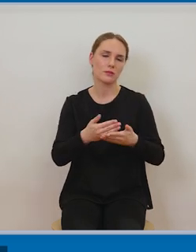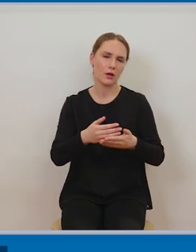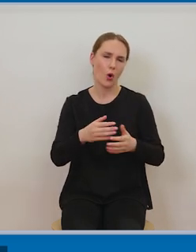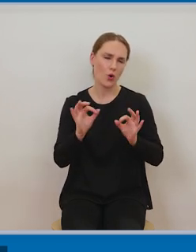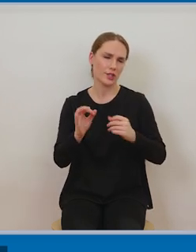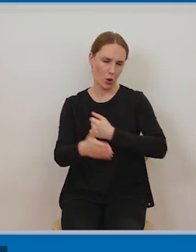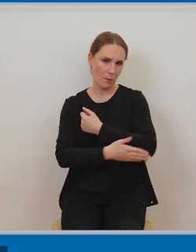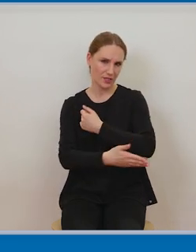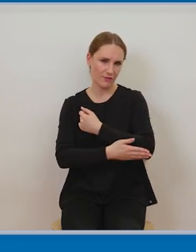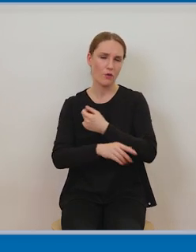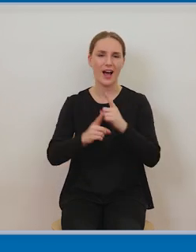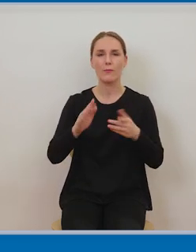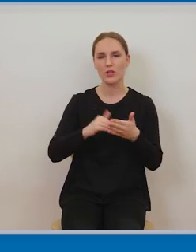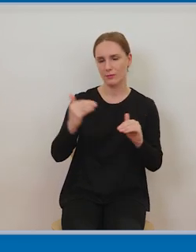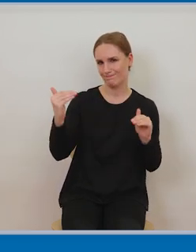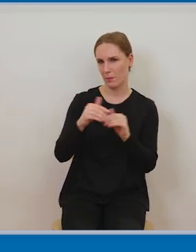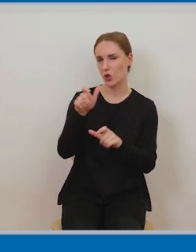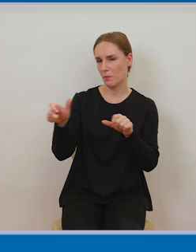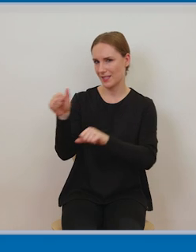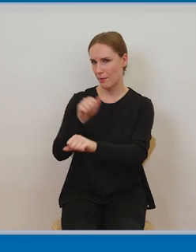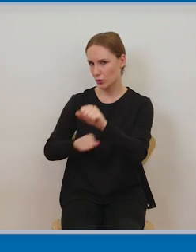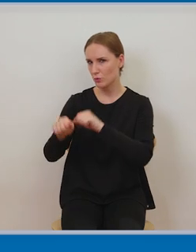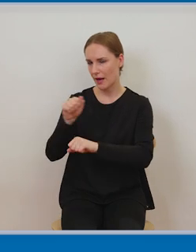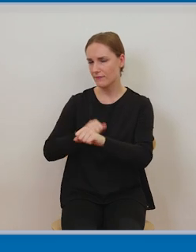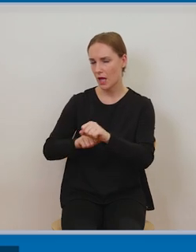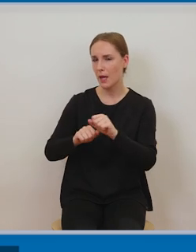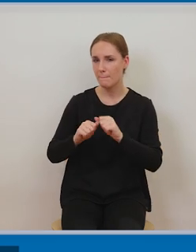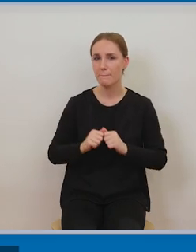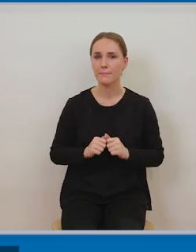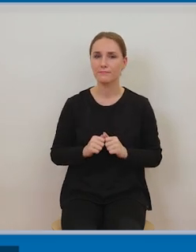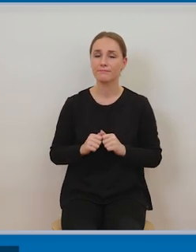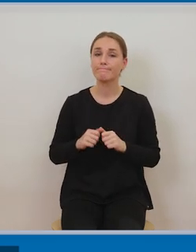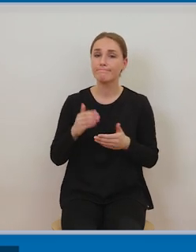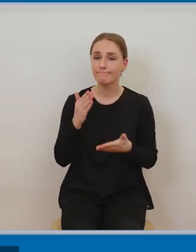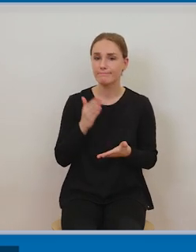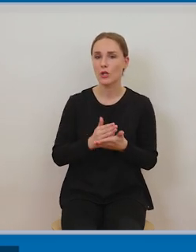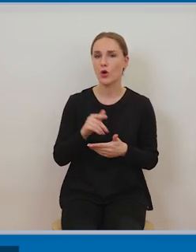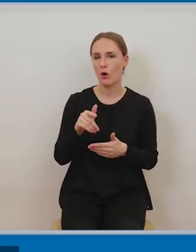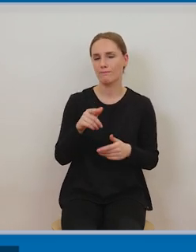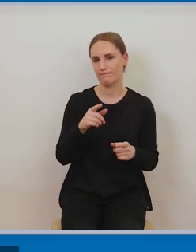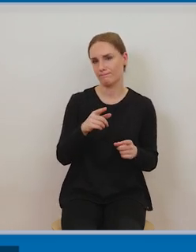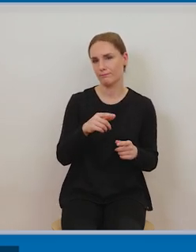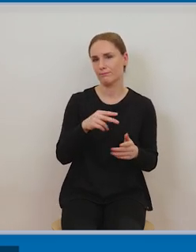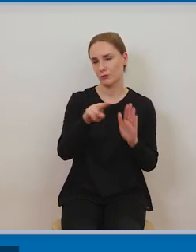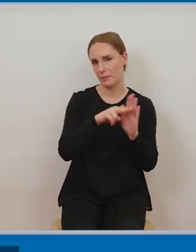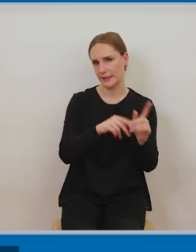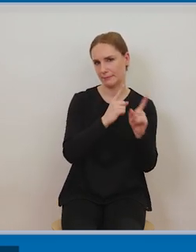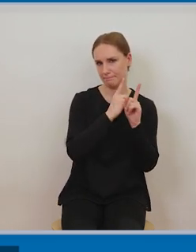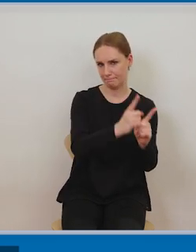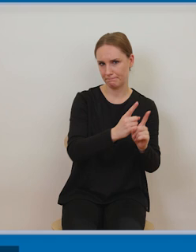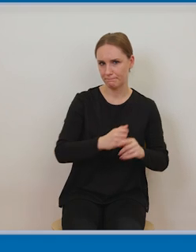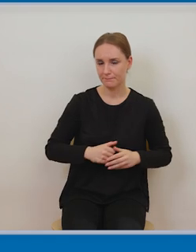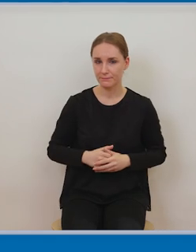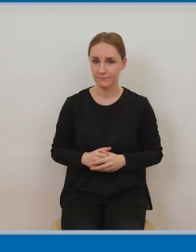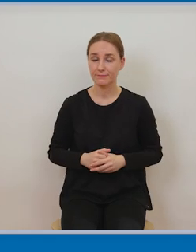formuły formy dozwolonego użytku które omówiłyśmy dotyczą utworów rozpowszechnionych trzeba mieć pewną refleksję na temat tego czy rzeczywiście sięgam do